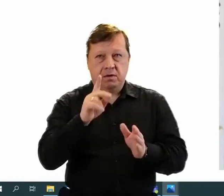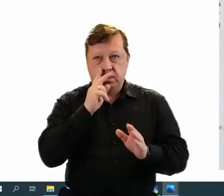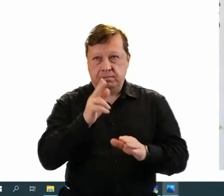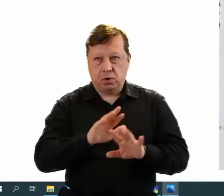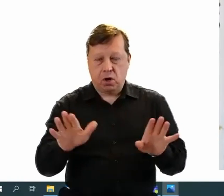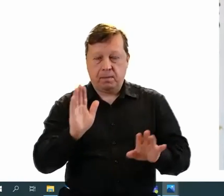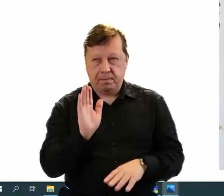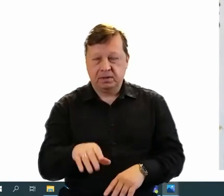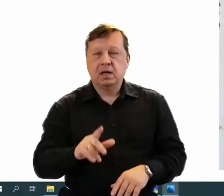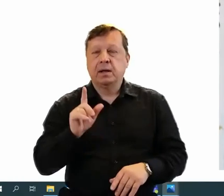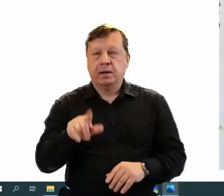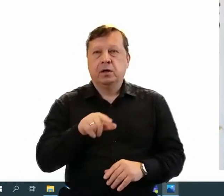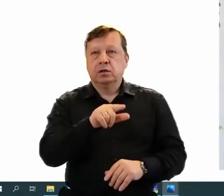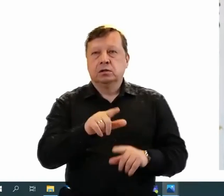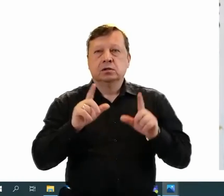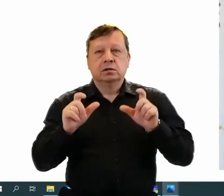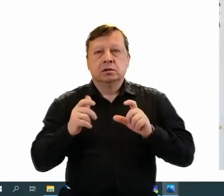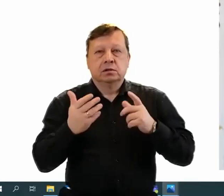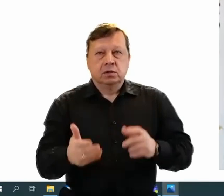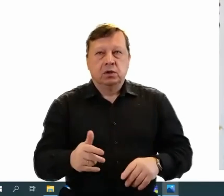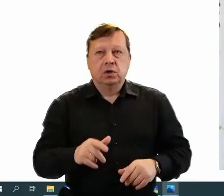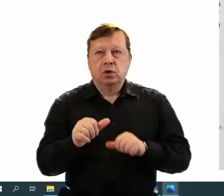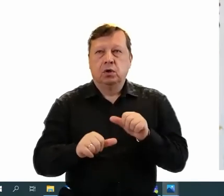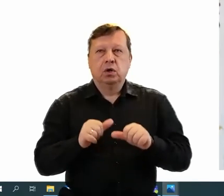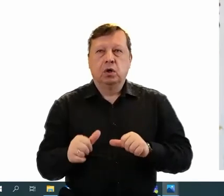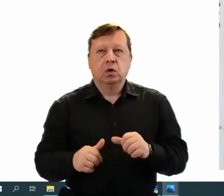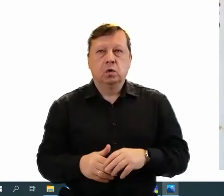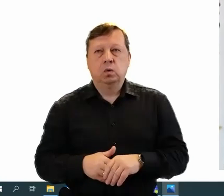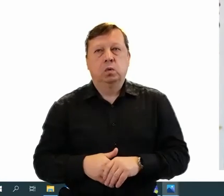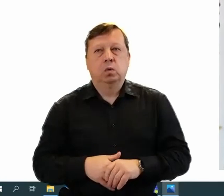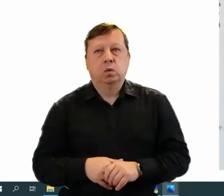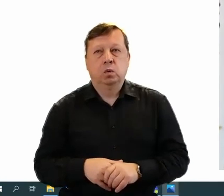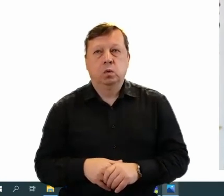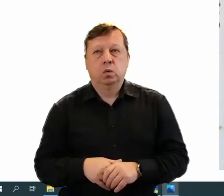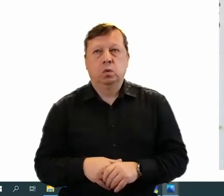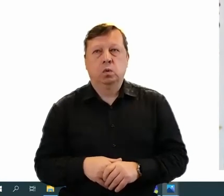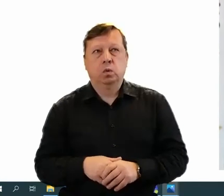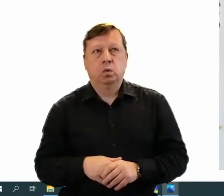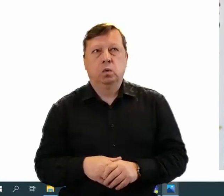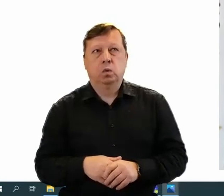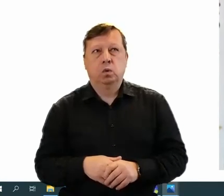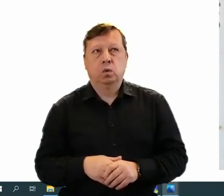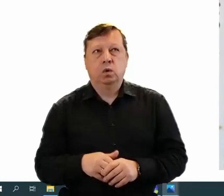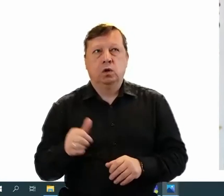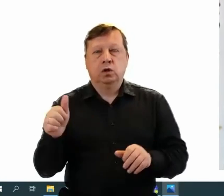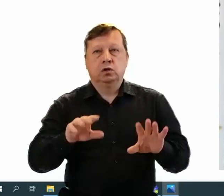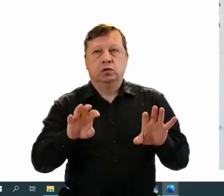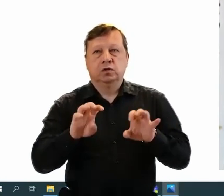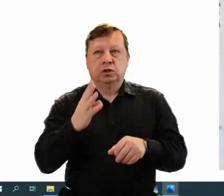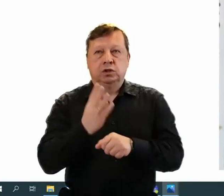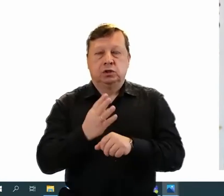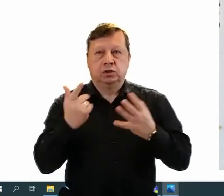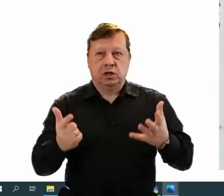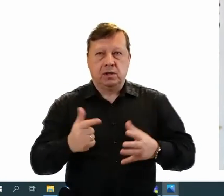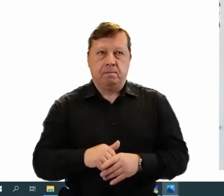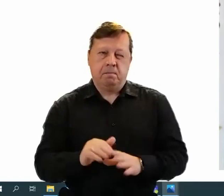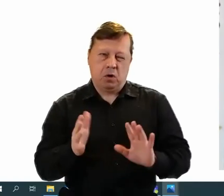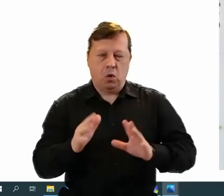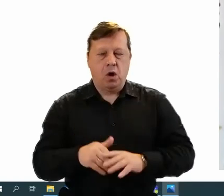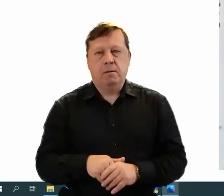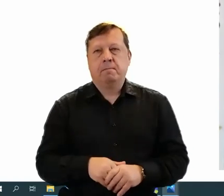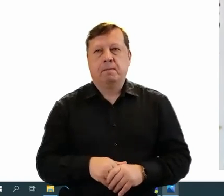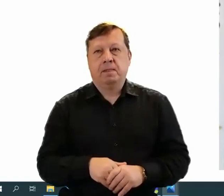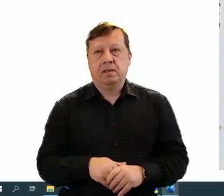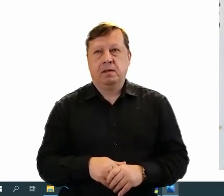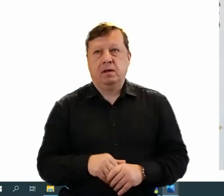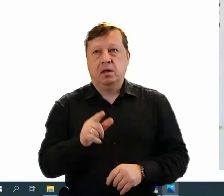To jest zdjęcie z roku 47.00 mniej więcej. W